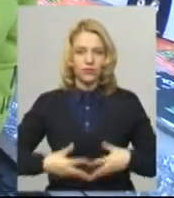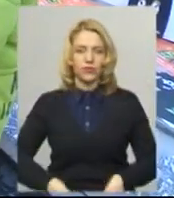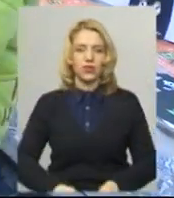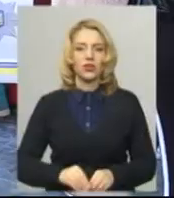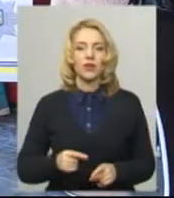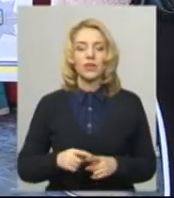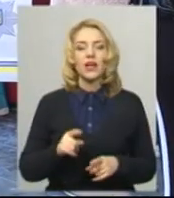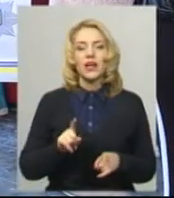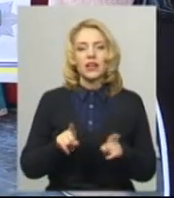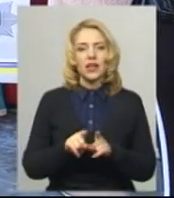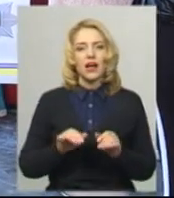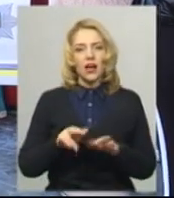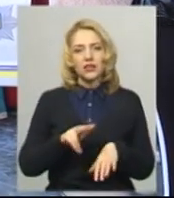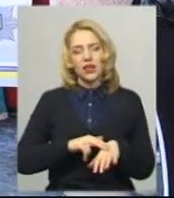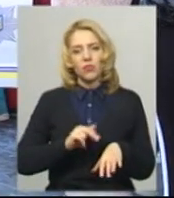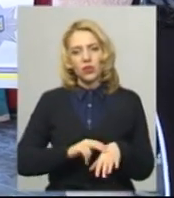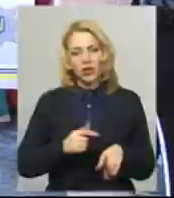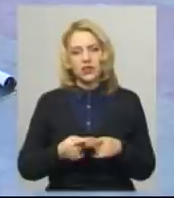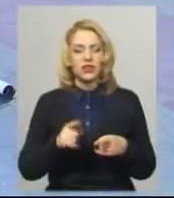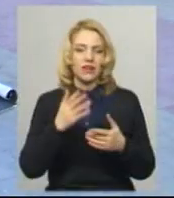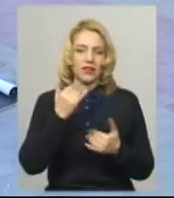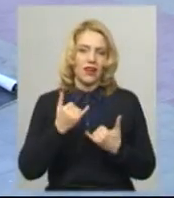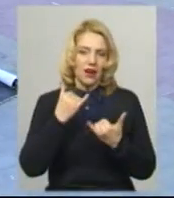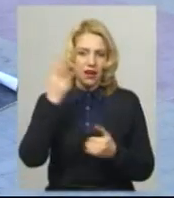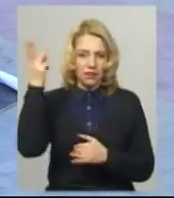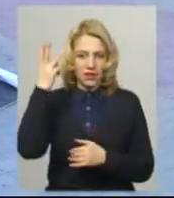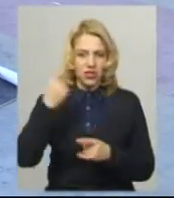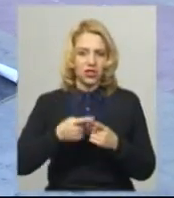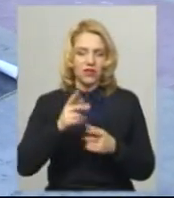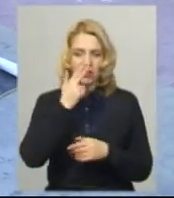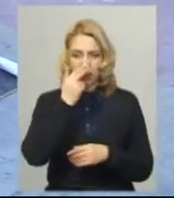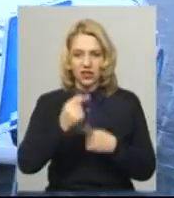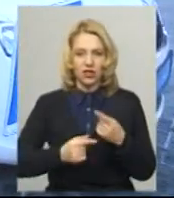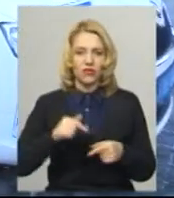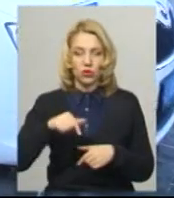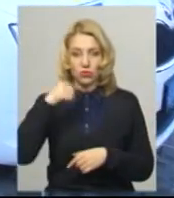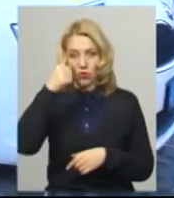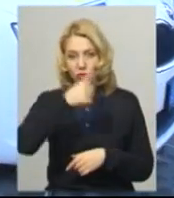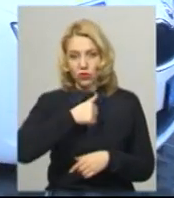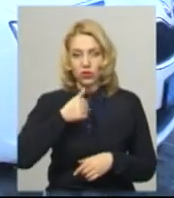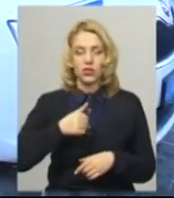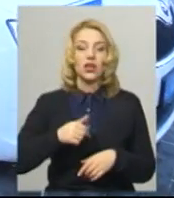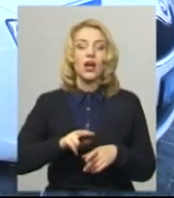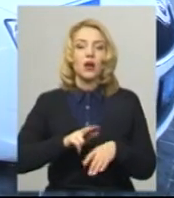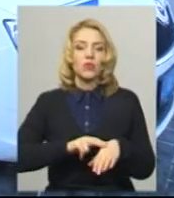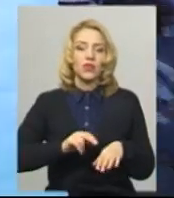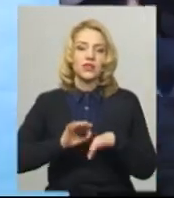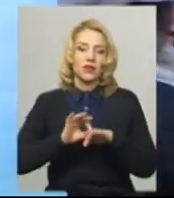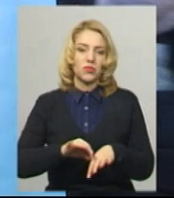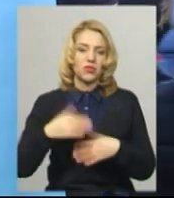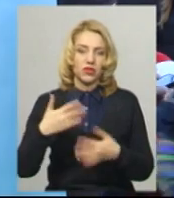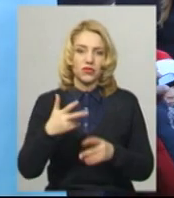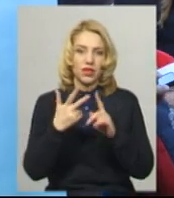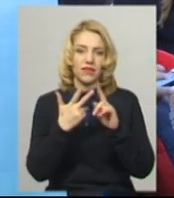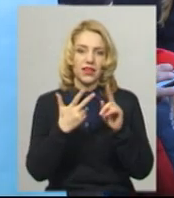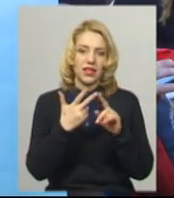новорічно-різдвяні свята для хмельничан уже стала традиційною. Цього року управління патрульною поліцією Хмельницькій області проводило її вже